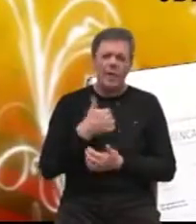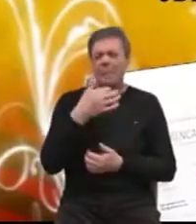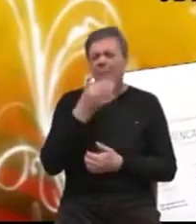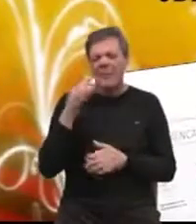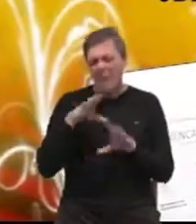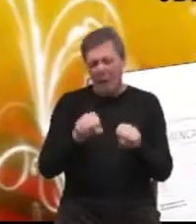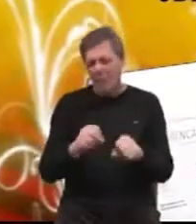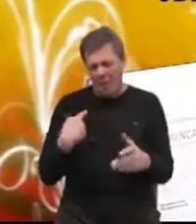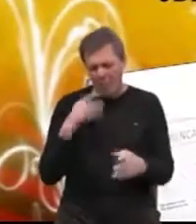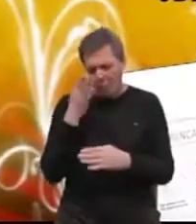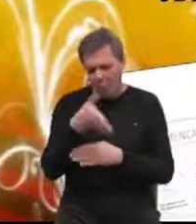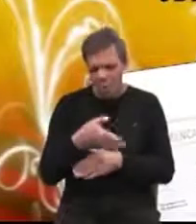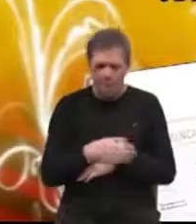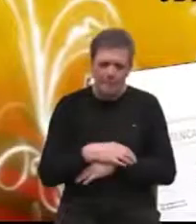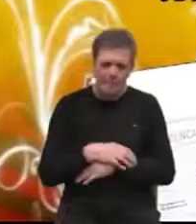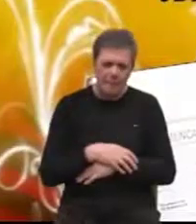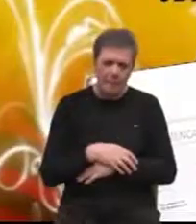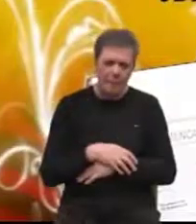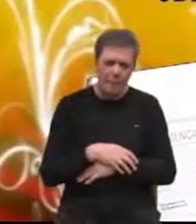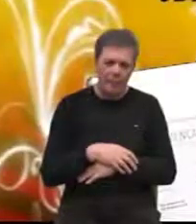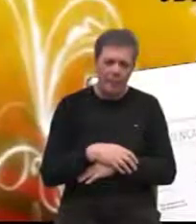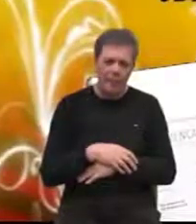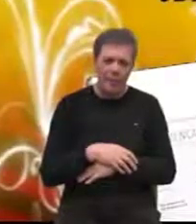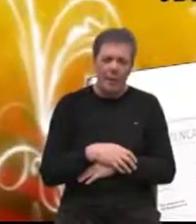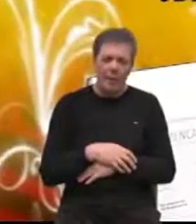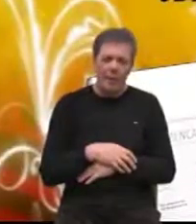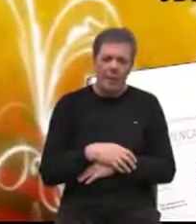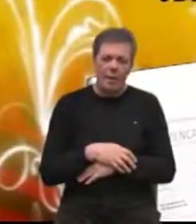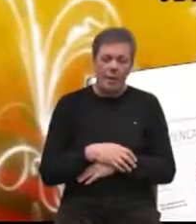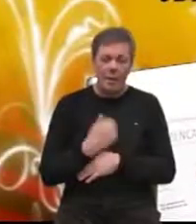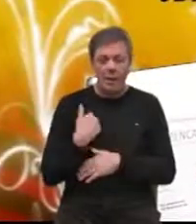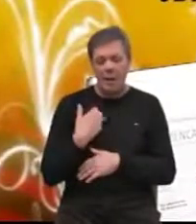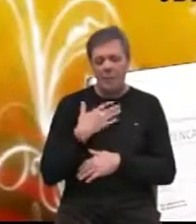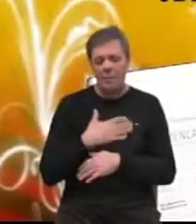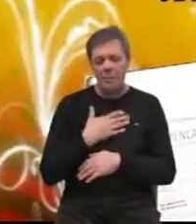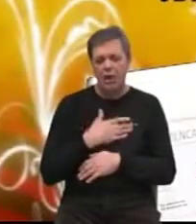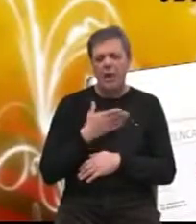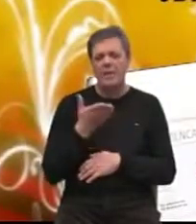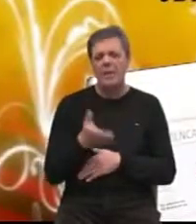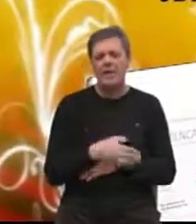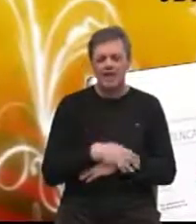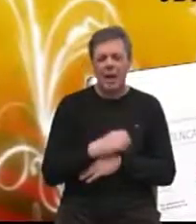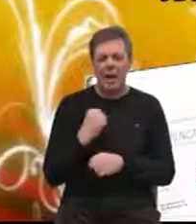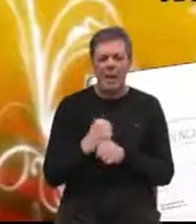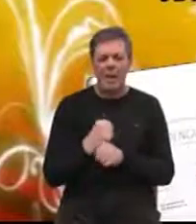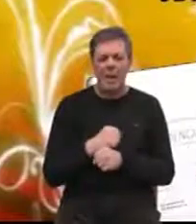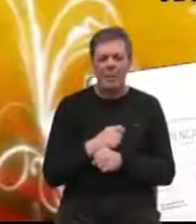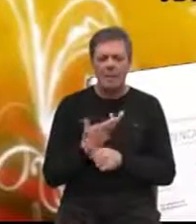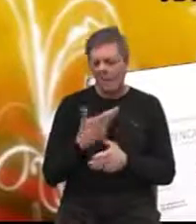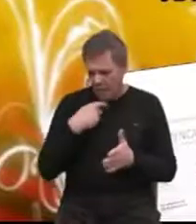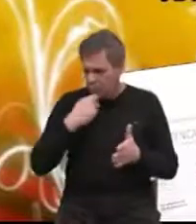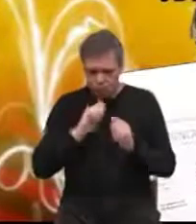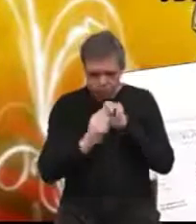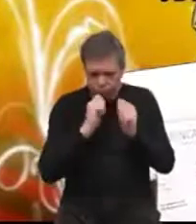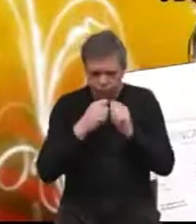zauzeta na jednoj drugoj konferenciji, prvi dan, drugi će doći, s tim da bi željeli s vama napraviti tamo neke